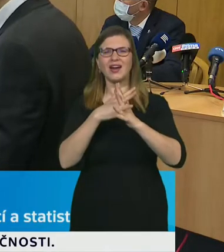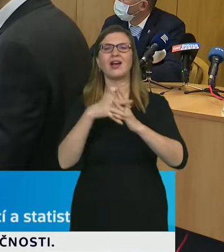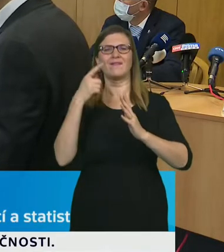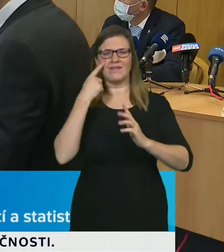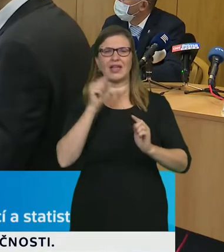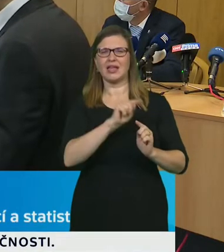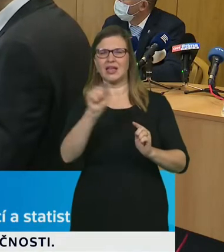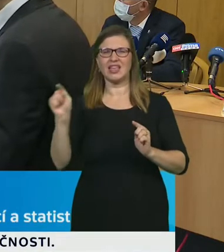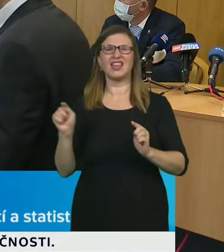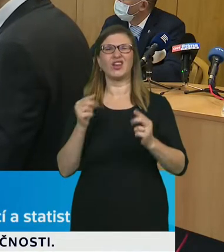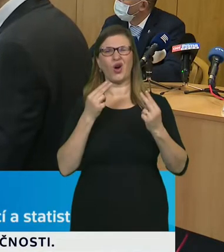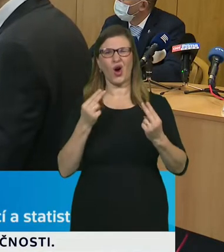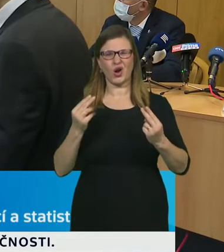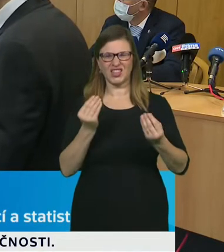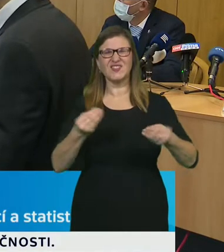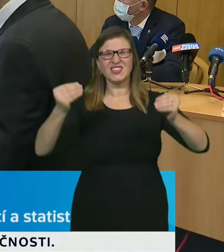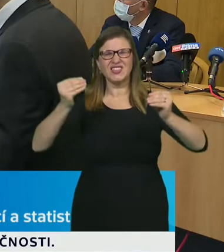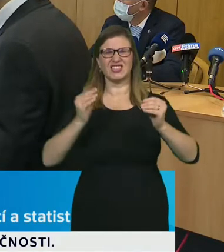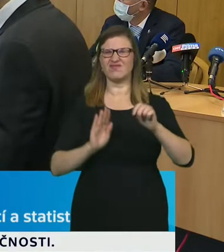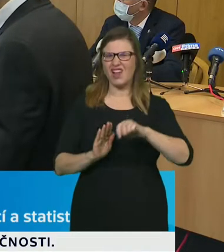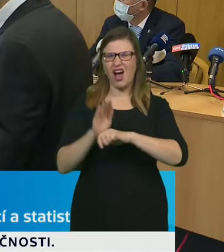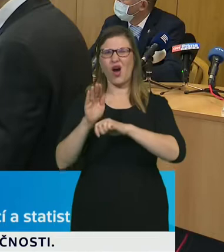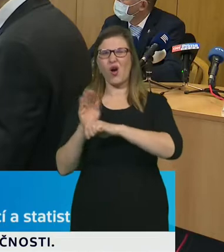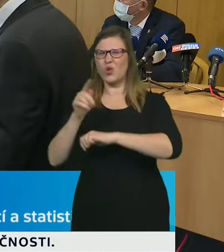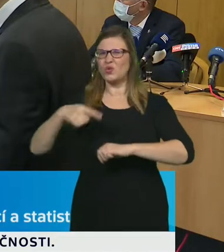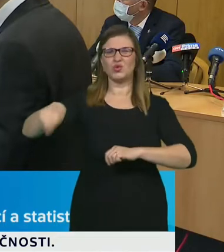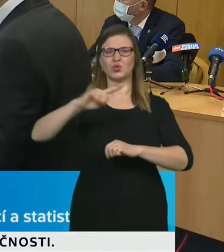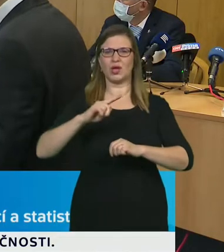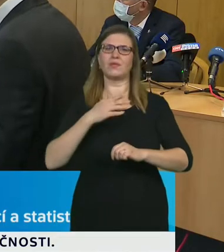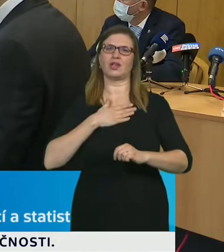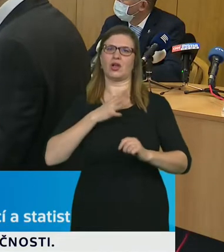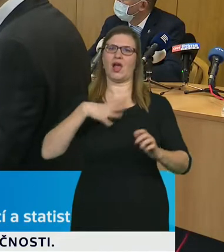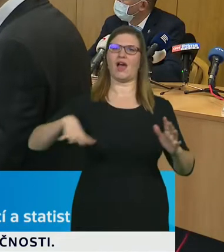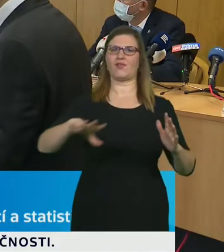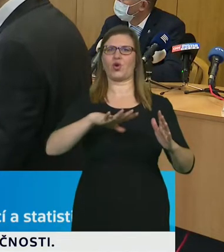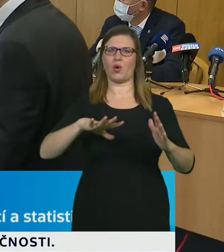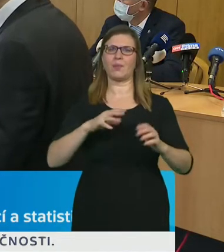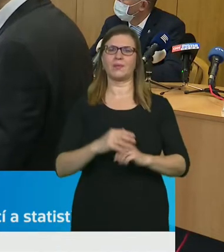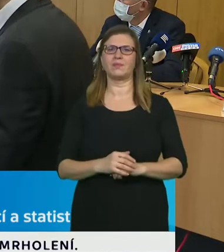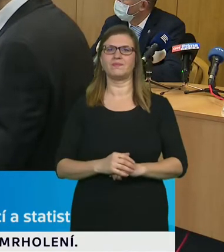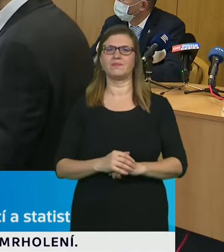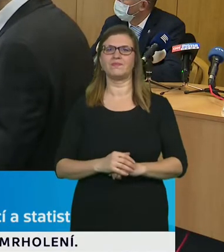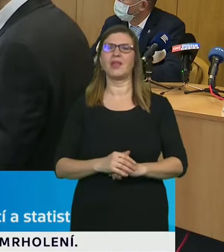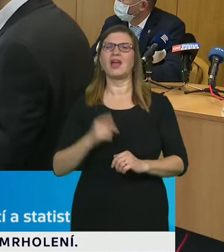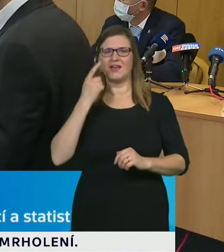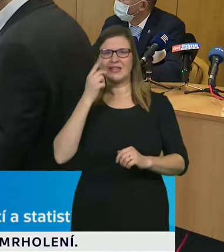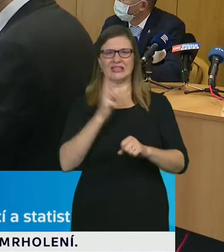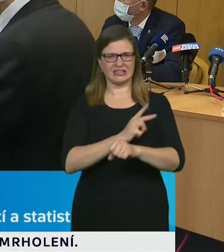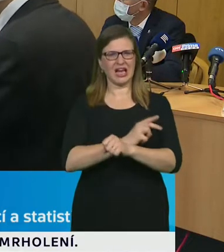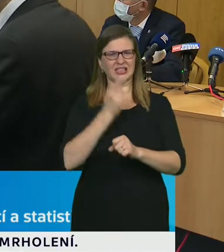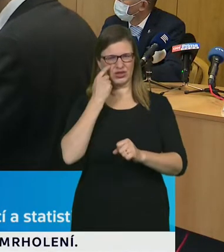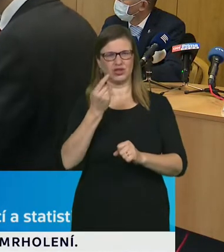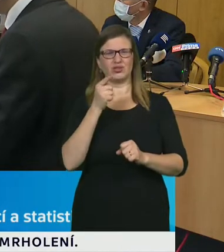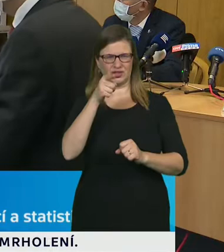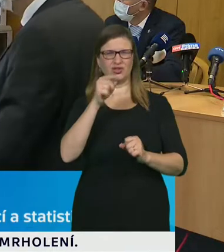v těch jednotlivých státech EU a evropského hospodářského prostoru. A vidíte, že řada států recentně velmi navýšila to reproduční